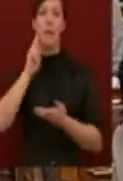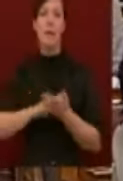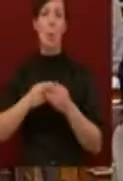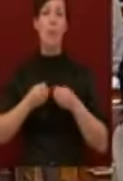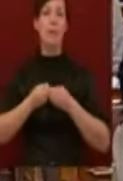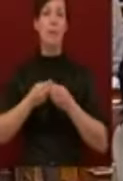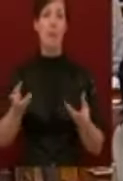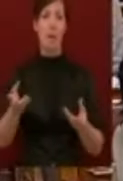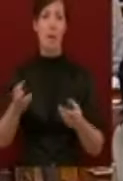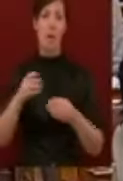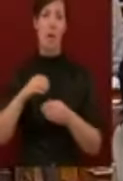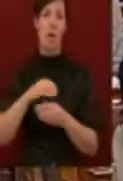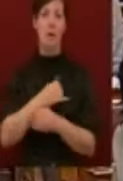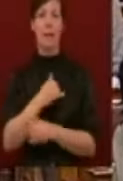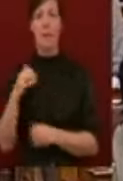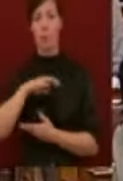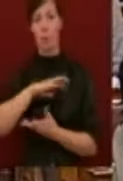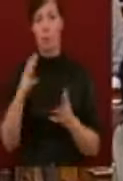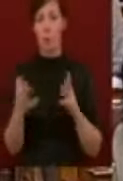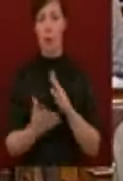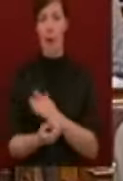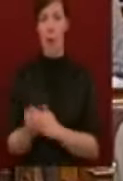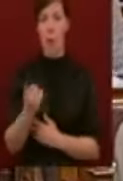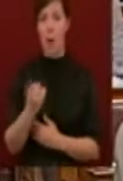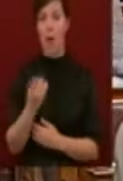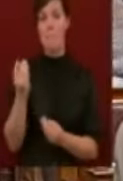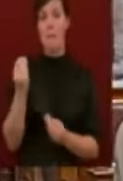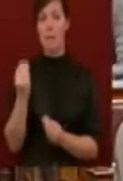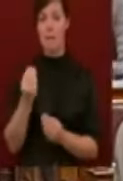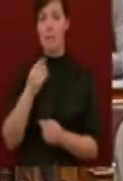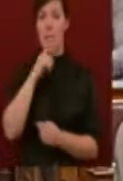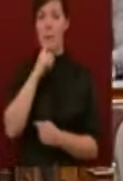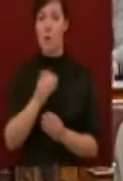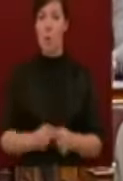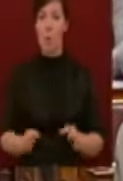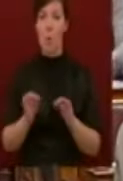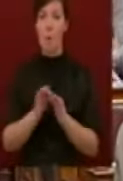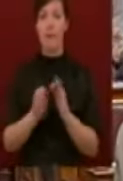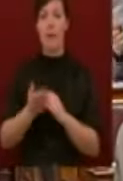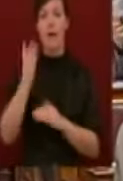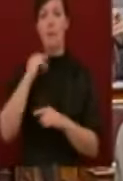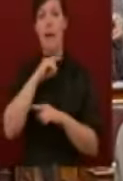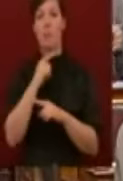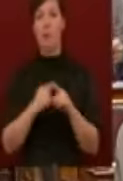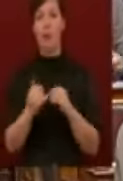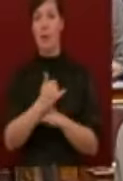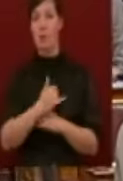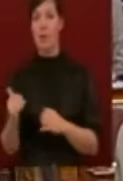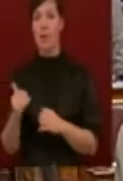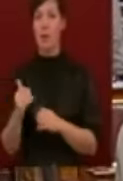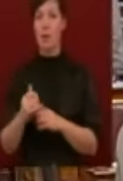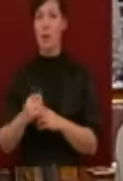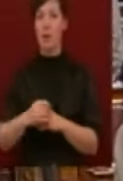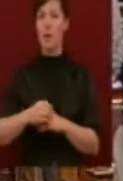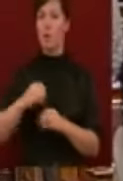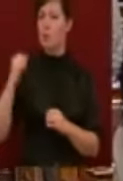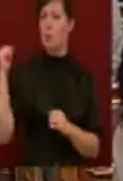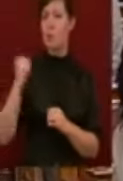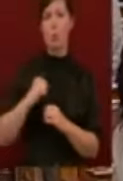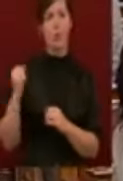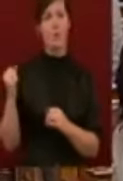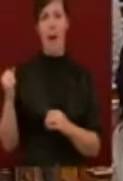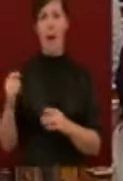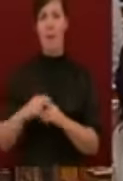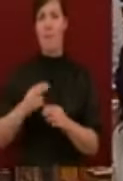évfordulójáról. Magyarország ugyanis az elmúlt év során ezen a téren drasztikusan visszaléped. Amikor 2006